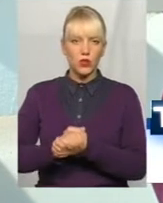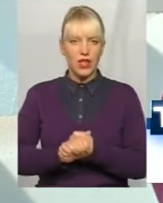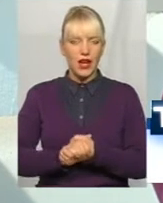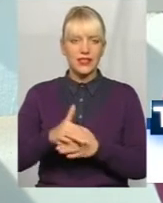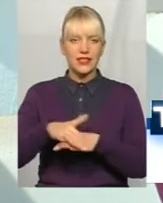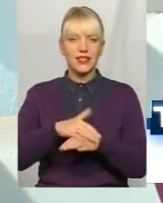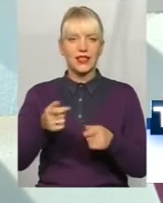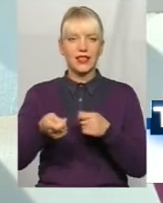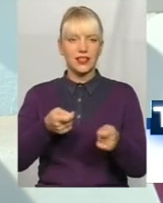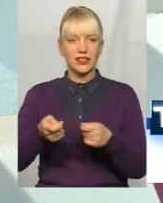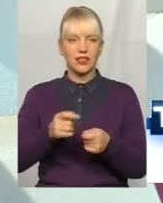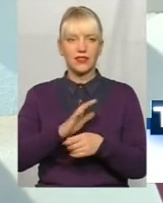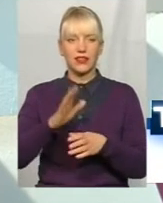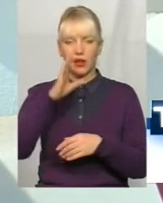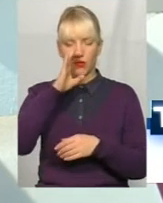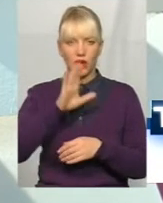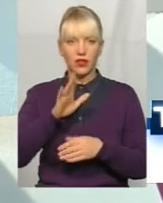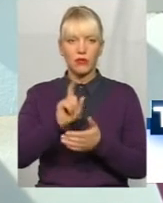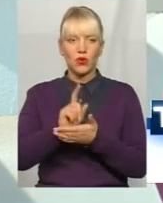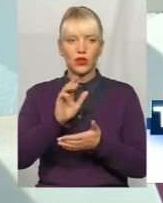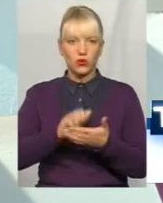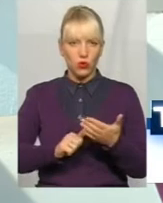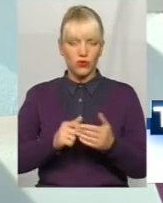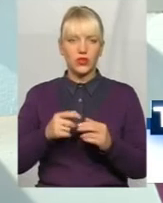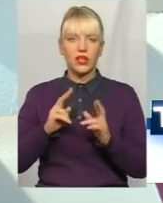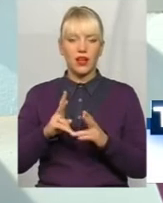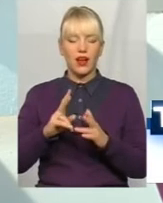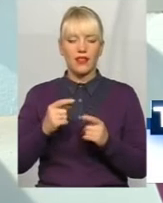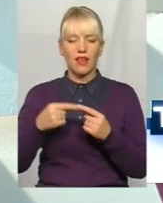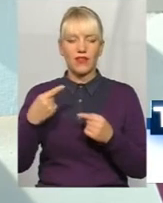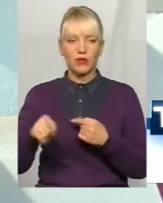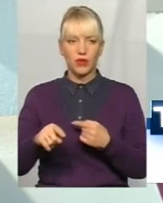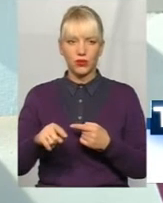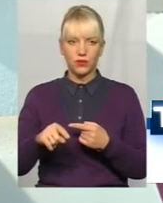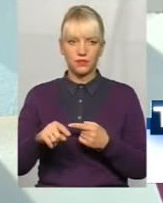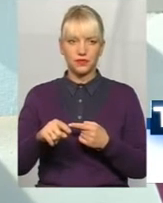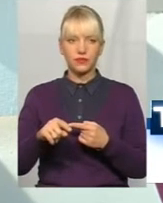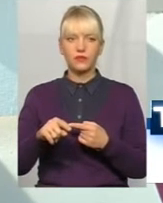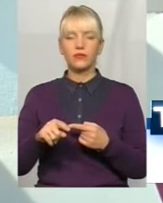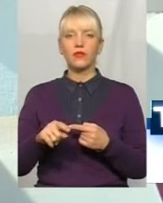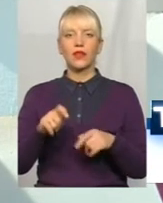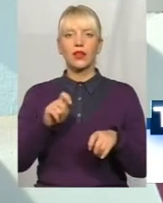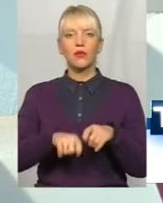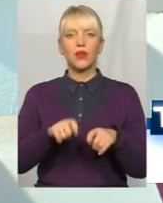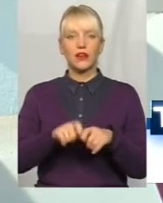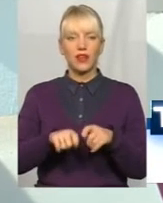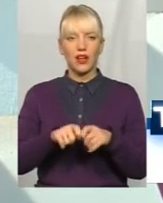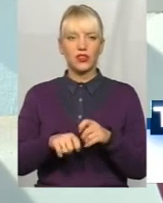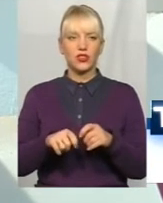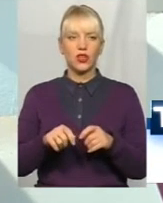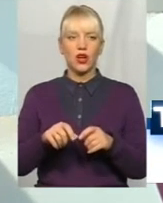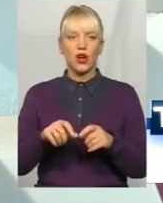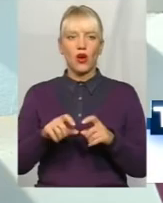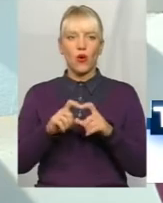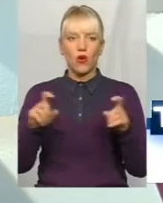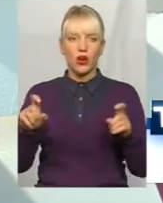і, скажімо, не зовсім поганій податковій, яка на відміну від перевіряючих, контролюючих органів в